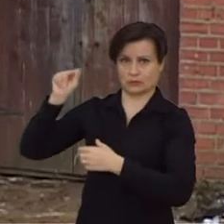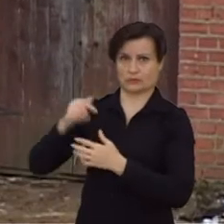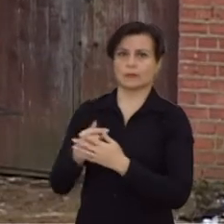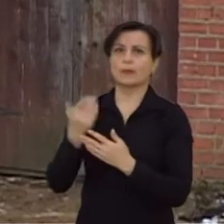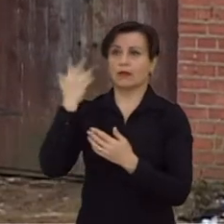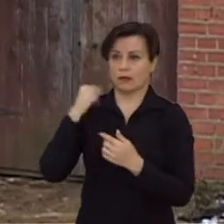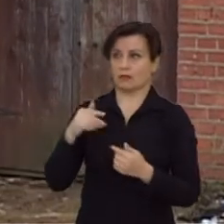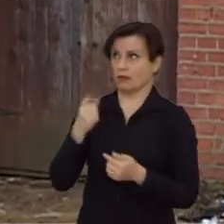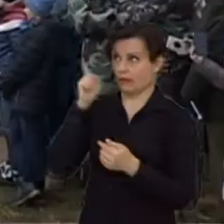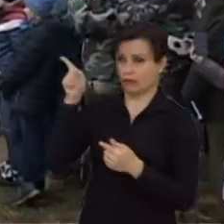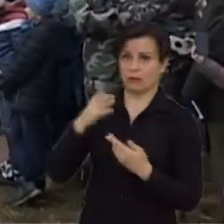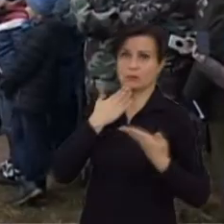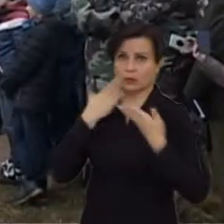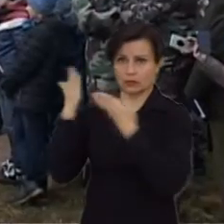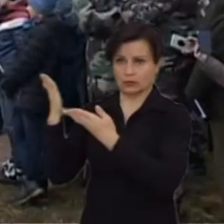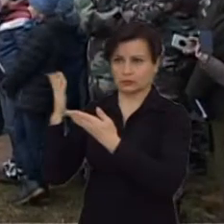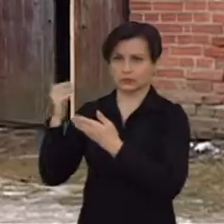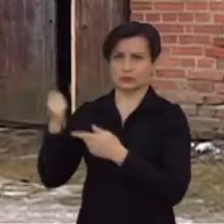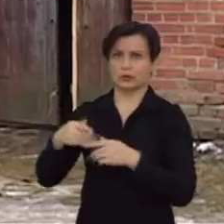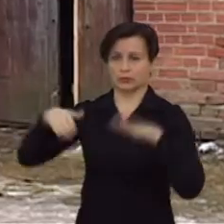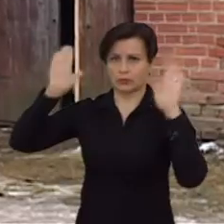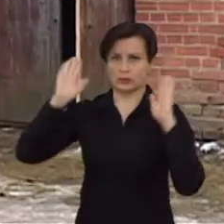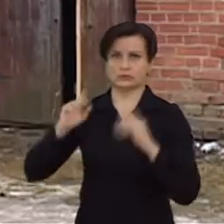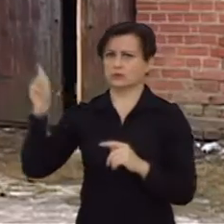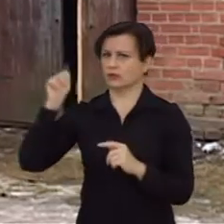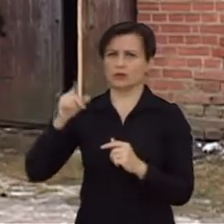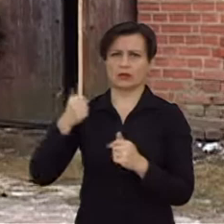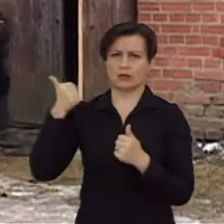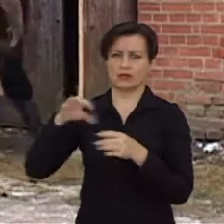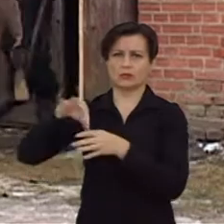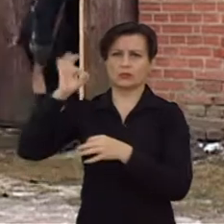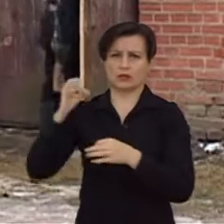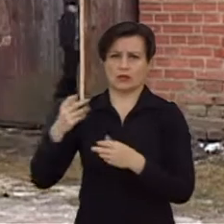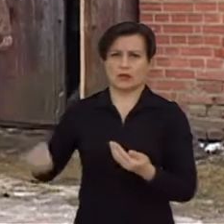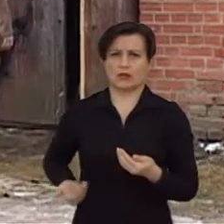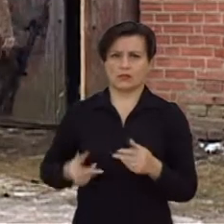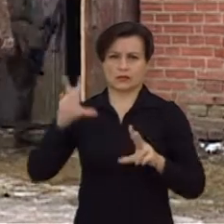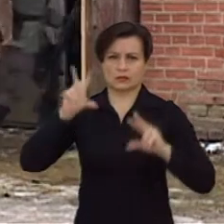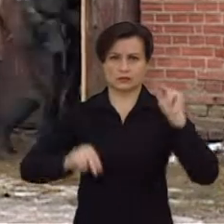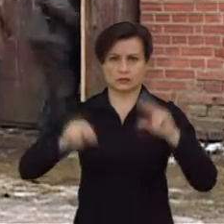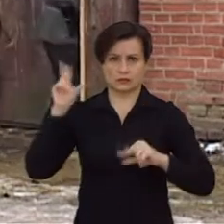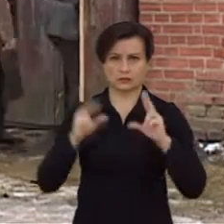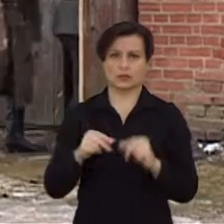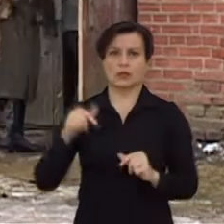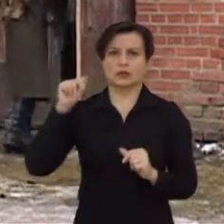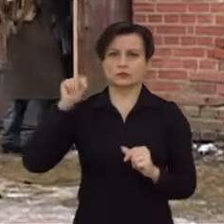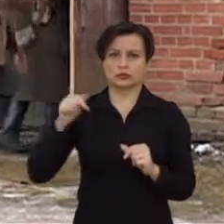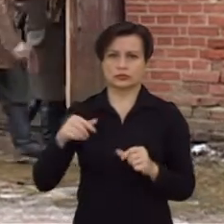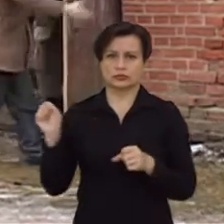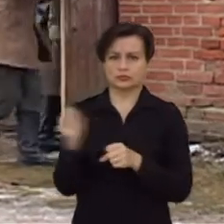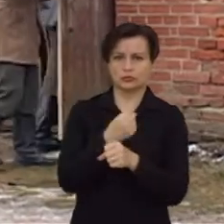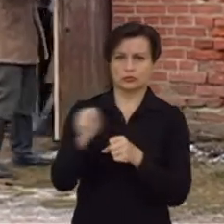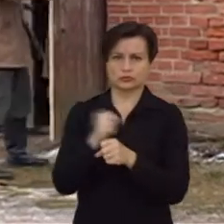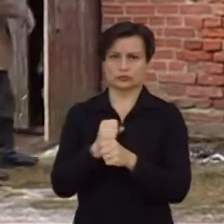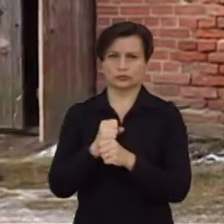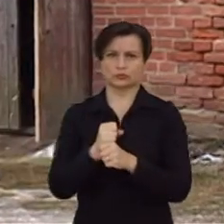pasiduoti, jie geriau savo gyvybės lizikavo. Bet vien žodžiu, šitas mūšis čia pirmą